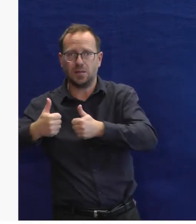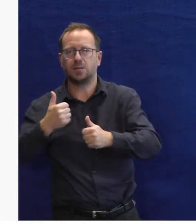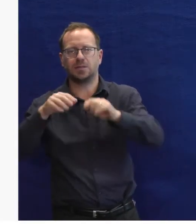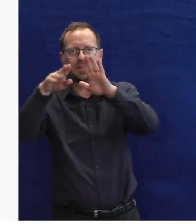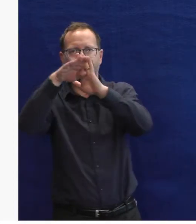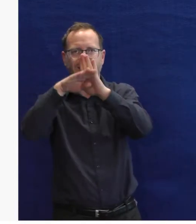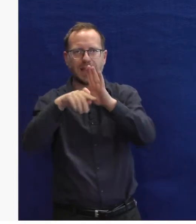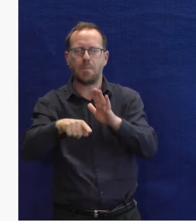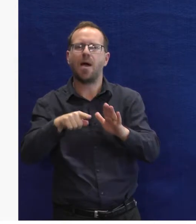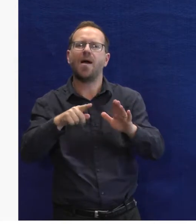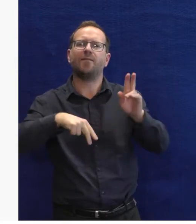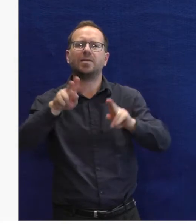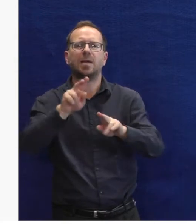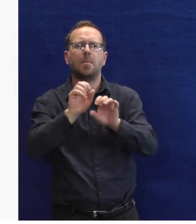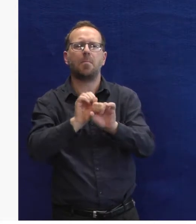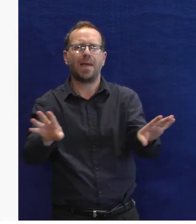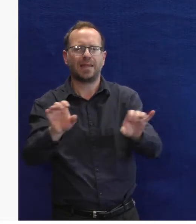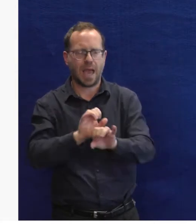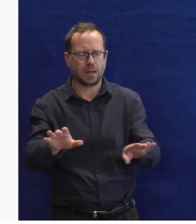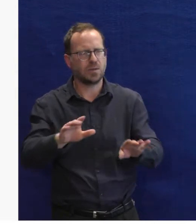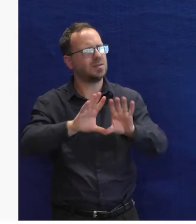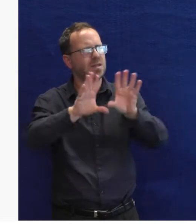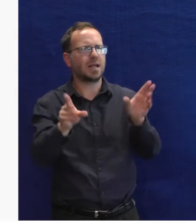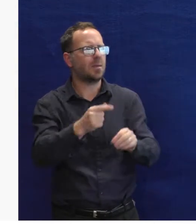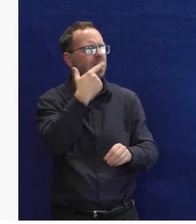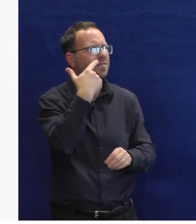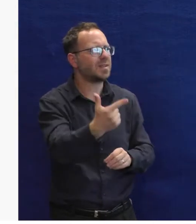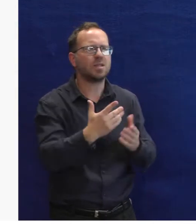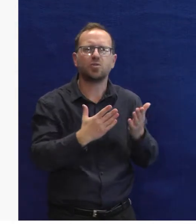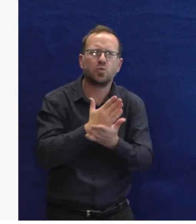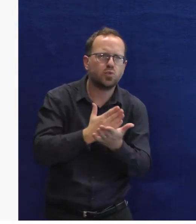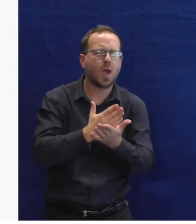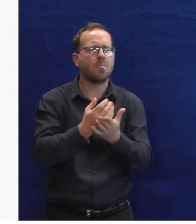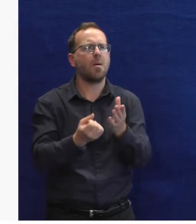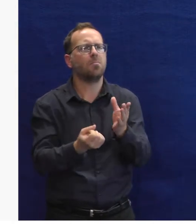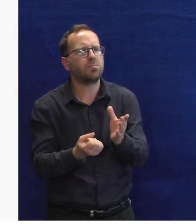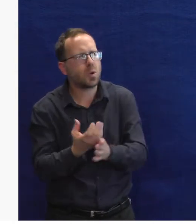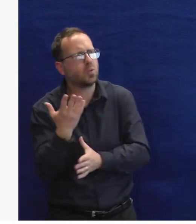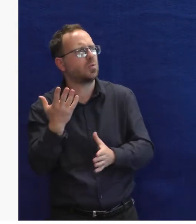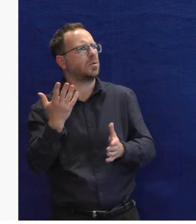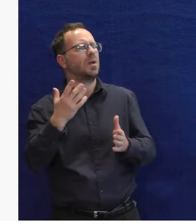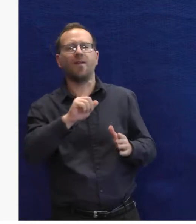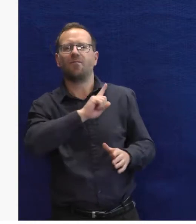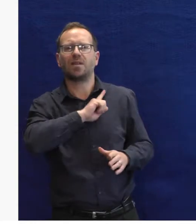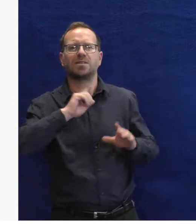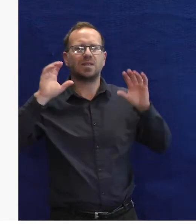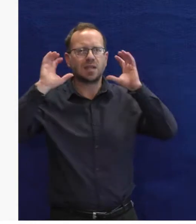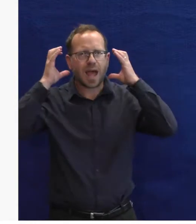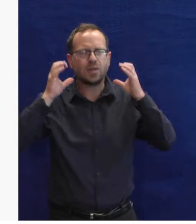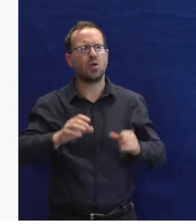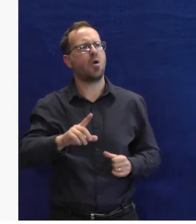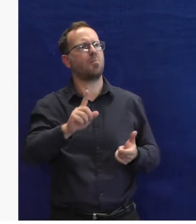stále ho zlepšujeme, ale ta firma je dneska převážně mediální. Má 20 produktů a služeb,